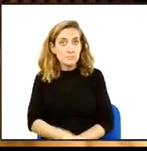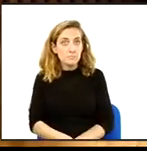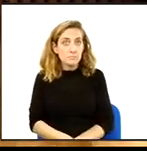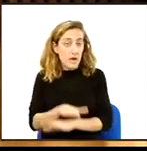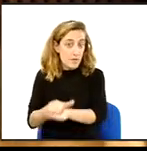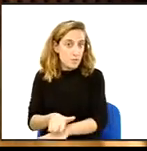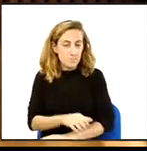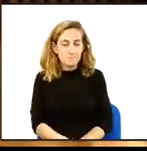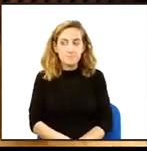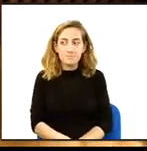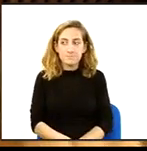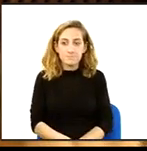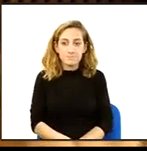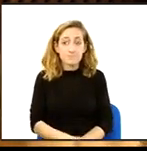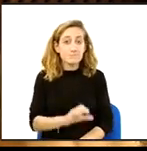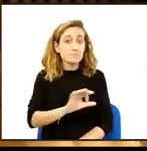Moltes gràcies. Senyor Anglada.